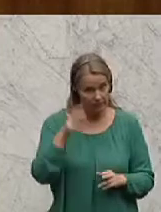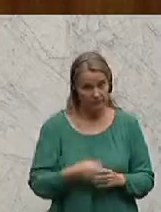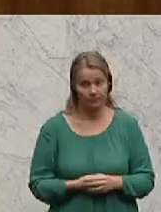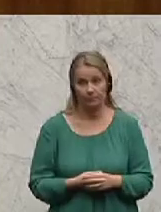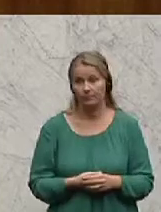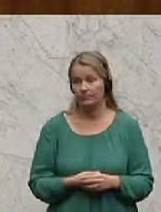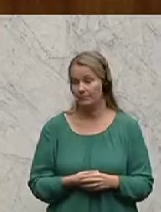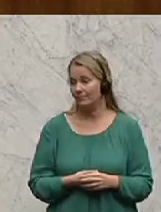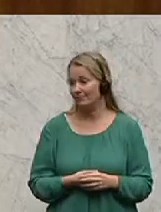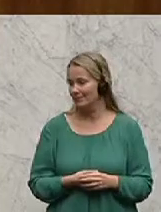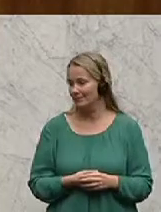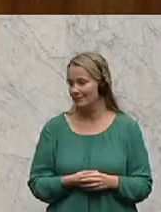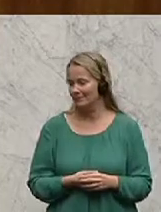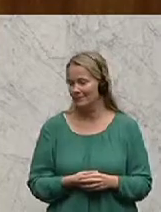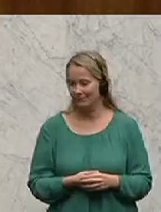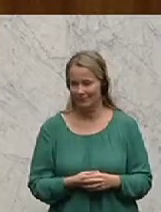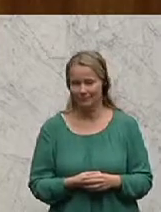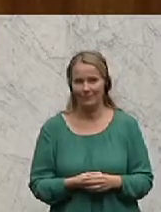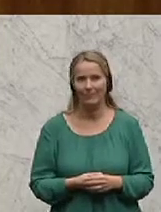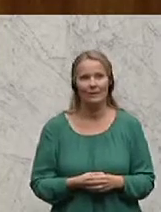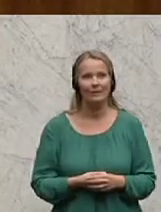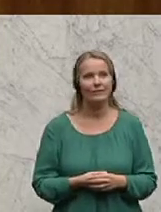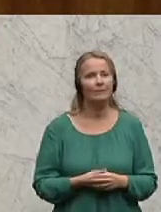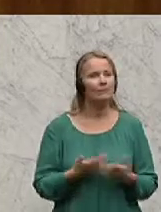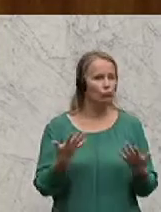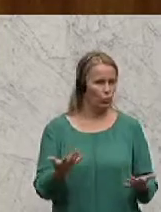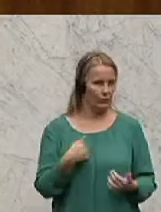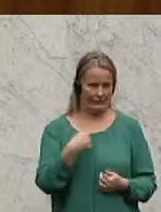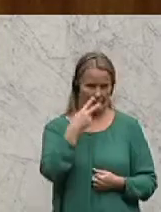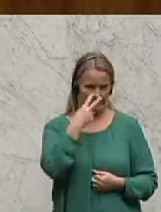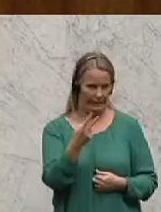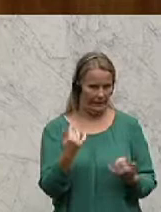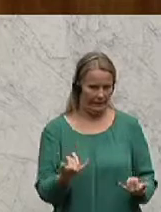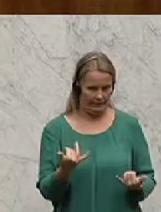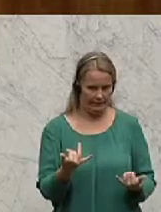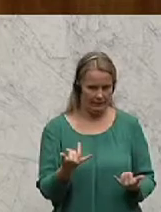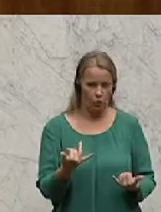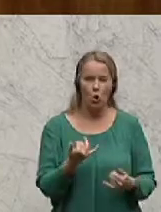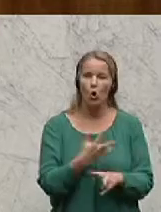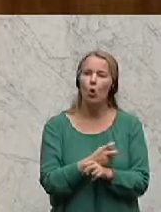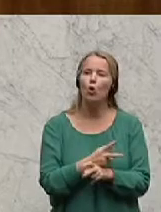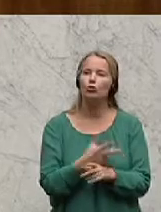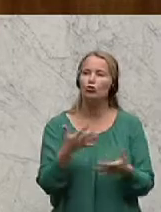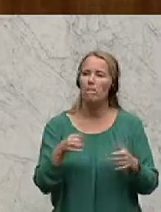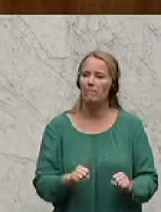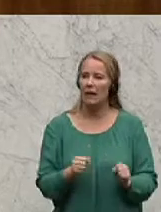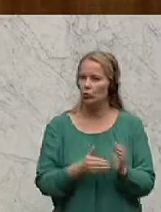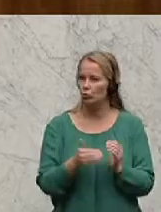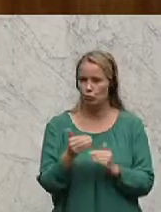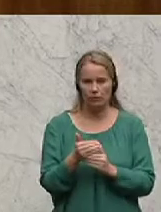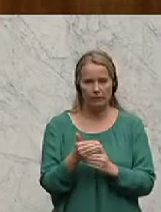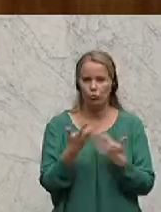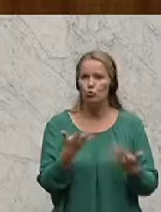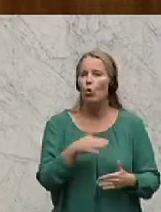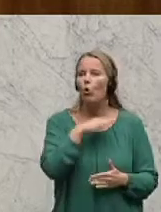wir können, so sehe ich das mittlerweile im österreichischen Bankensystem, wir können gar nicht mehr